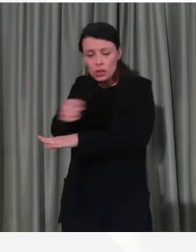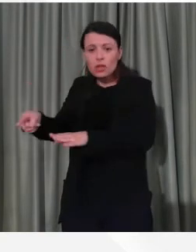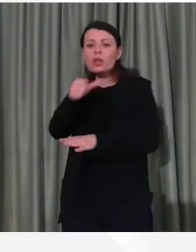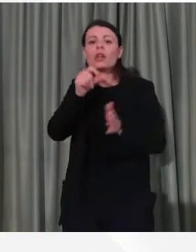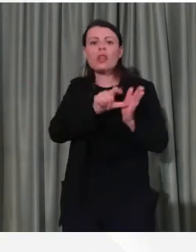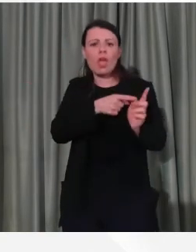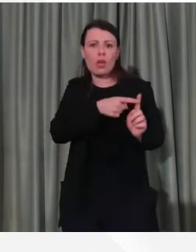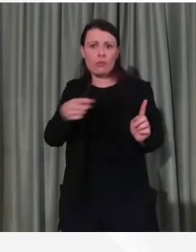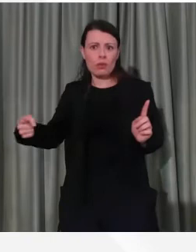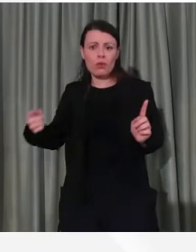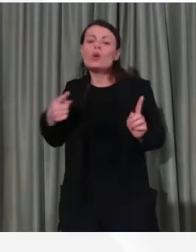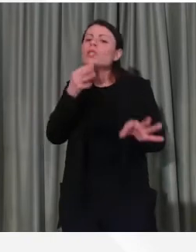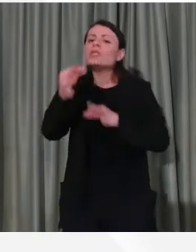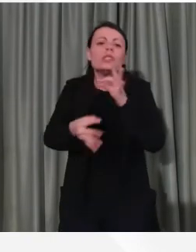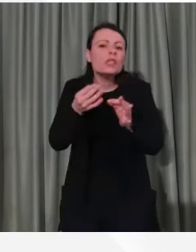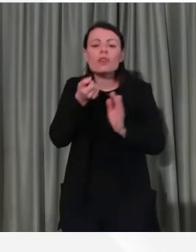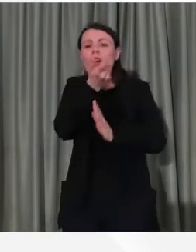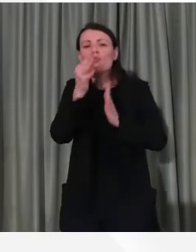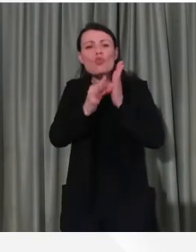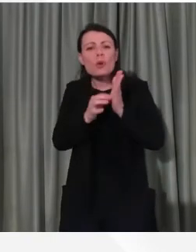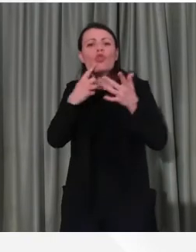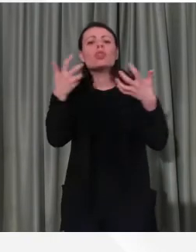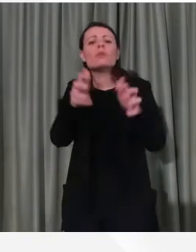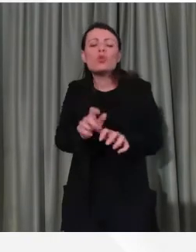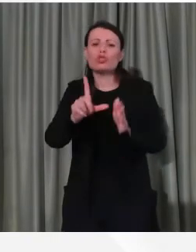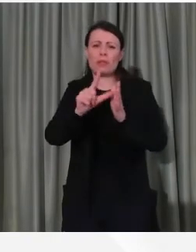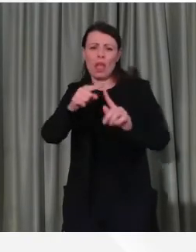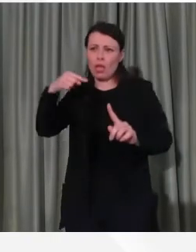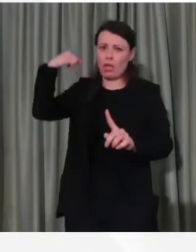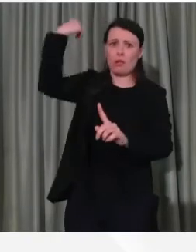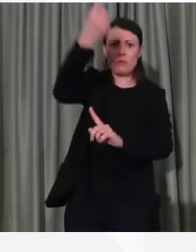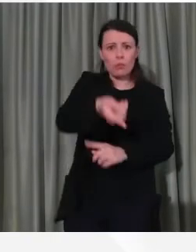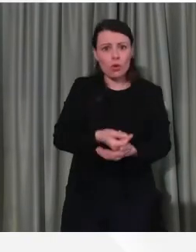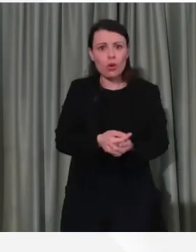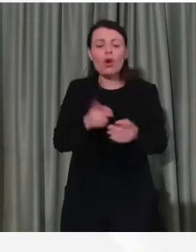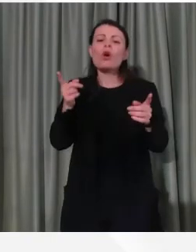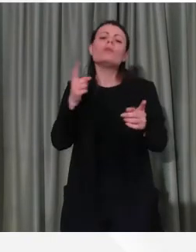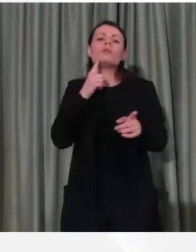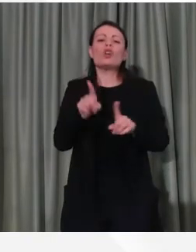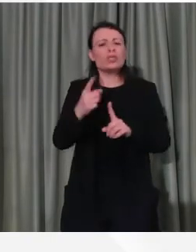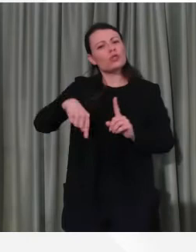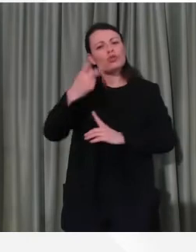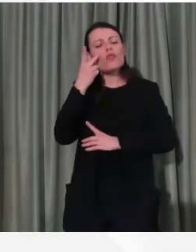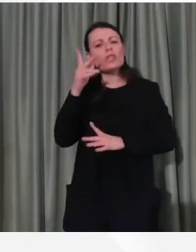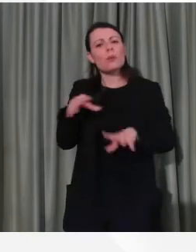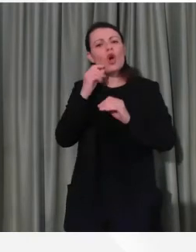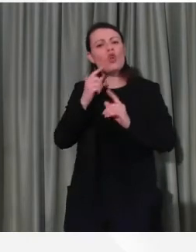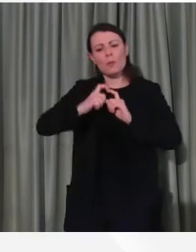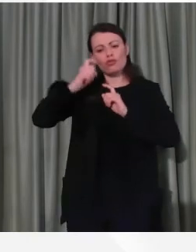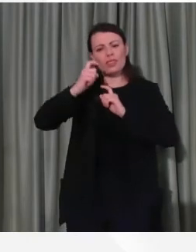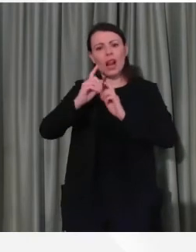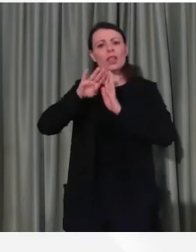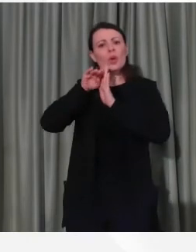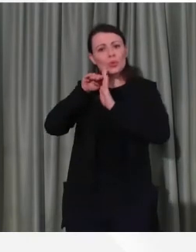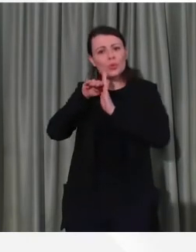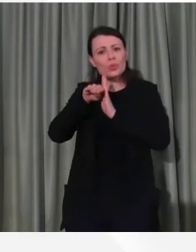più tardi. Però lo stiamo già vedendo calare in trend e se continuerà così vuol dire che la curva